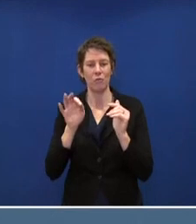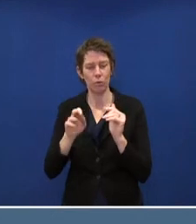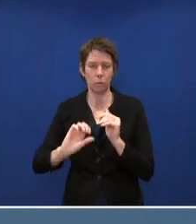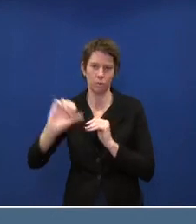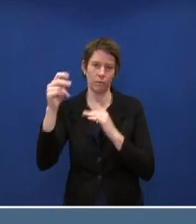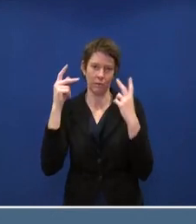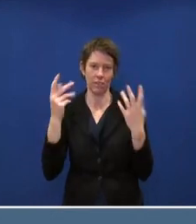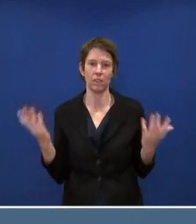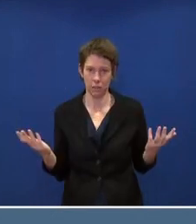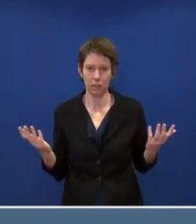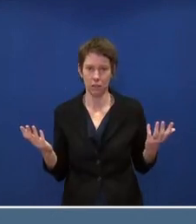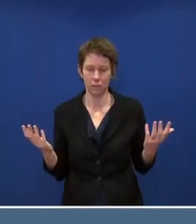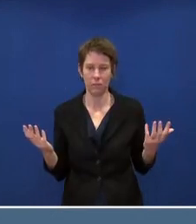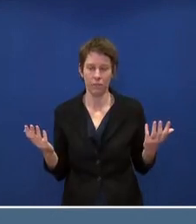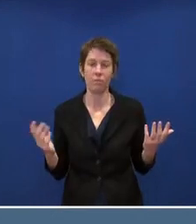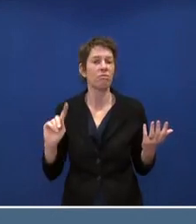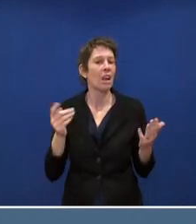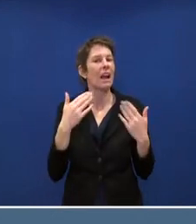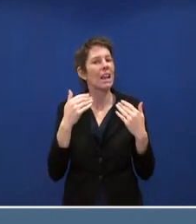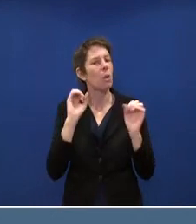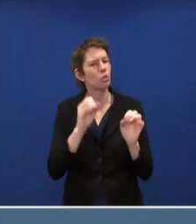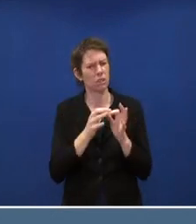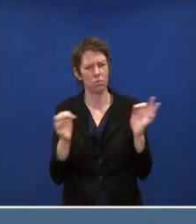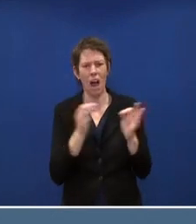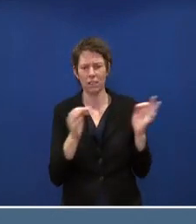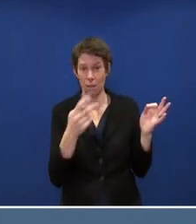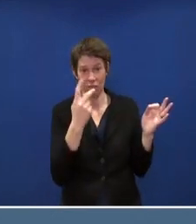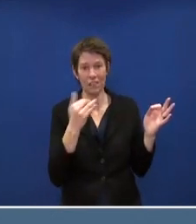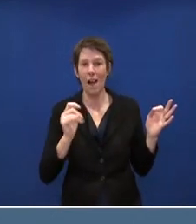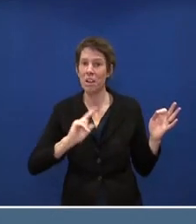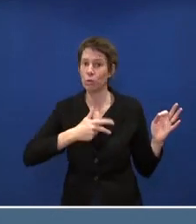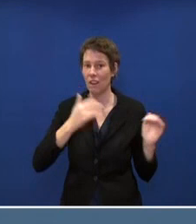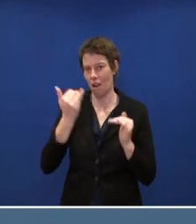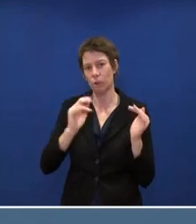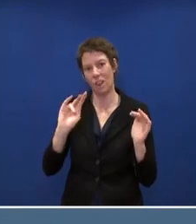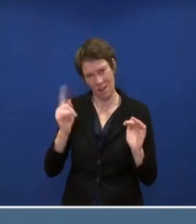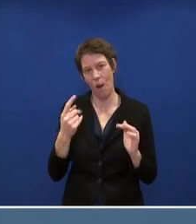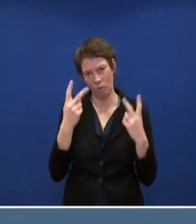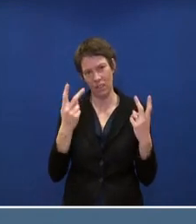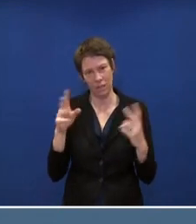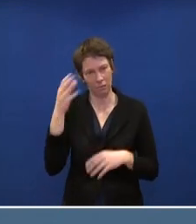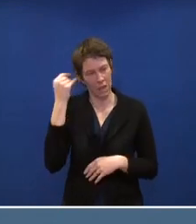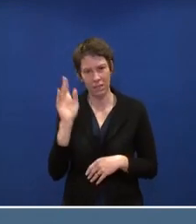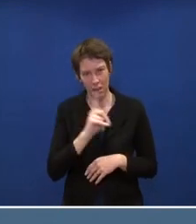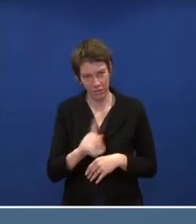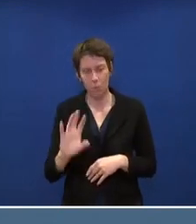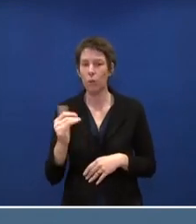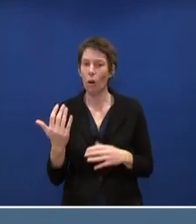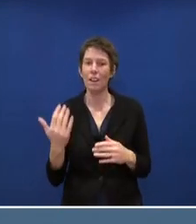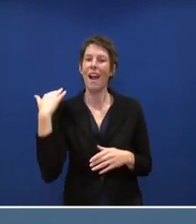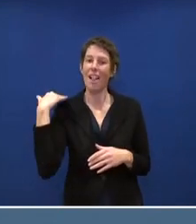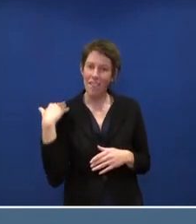ist bei allen Klimaschutzmaßnahmen, die wir hier treffen. Und eben auch die faire